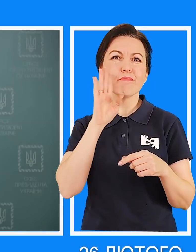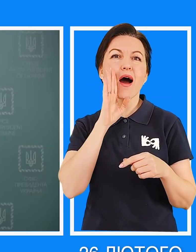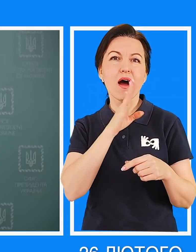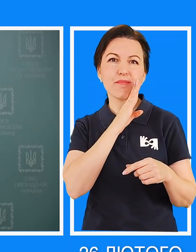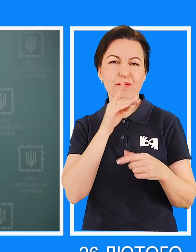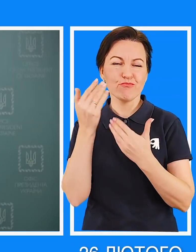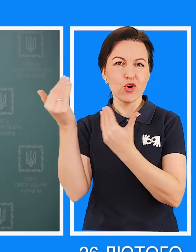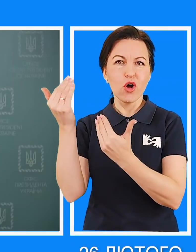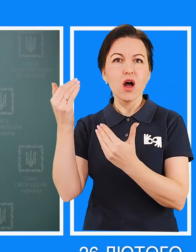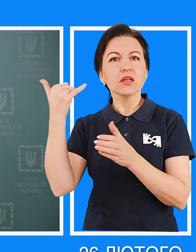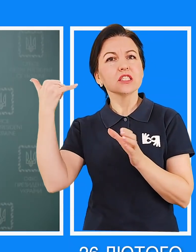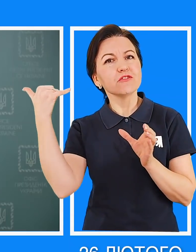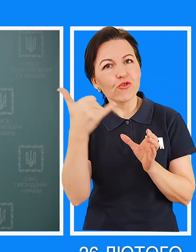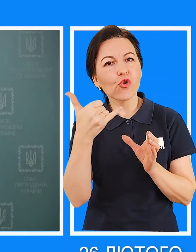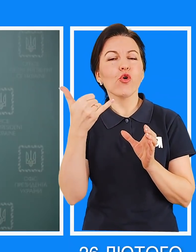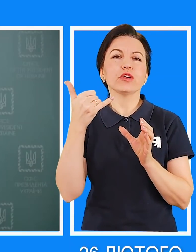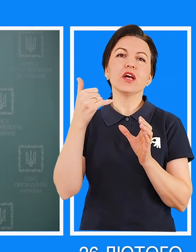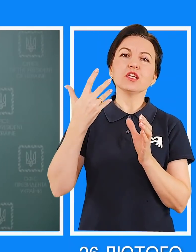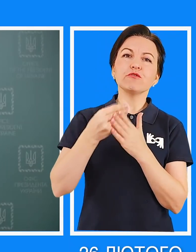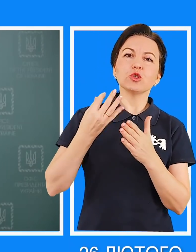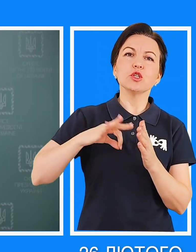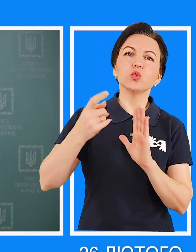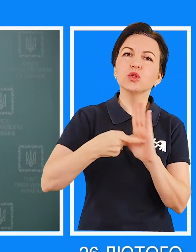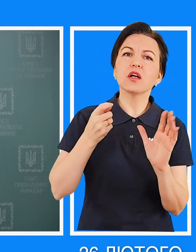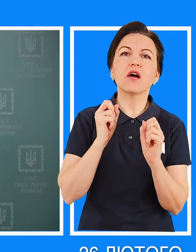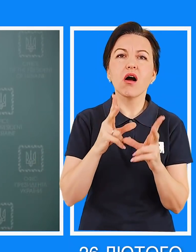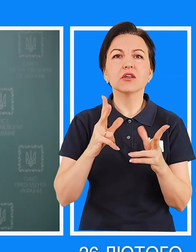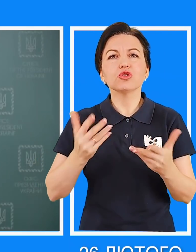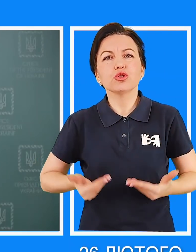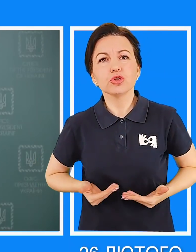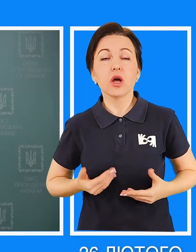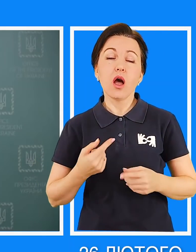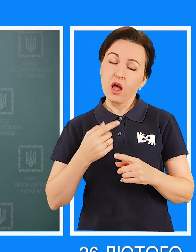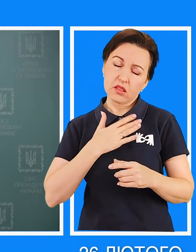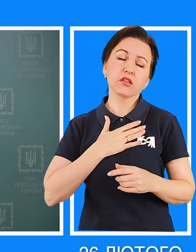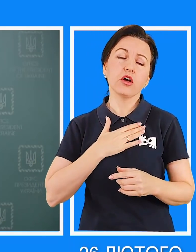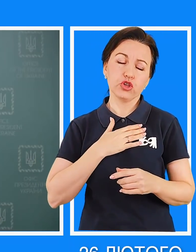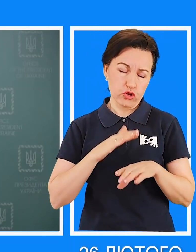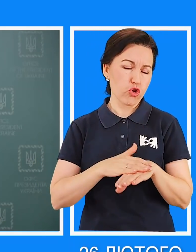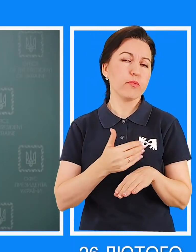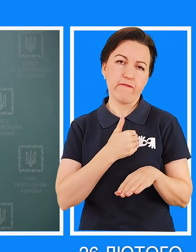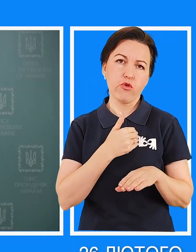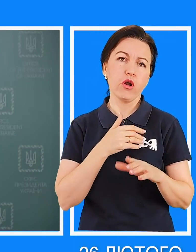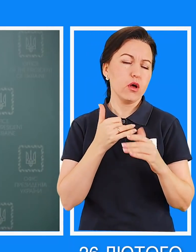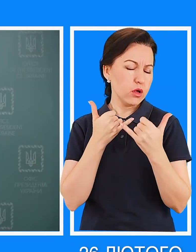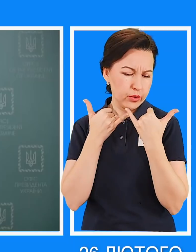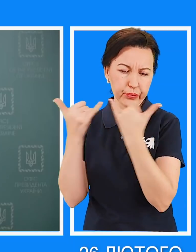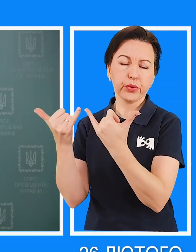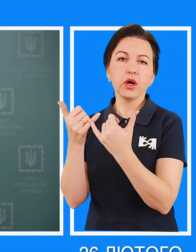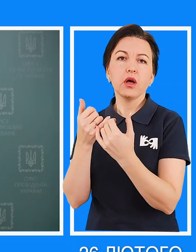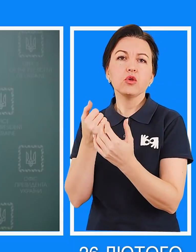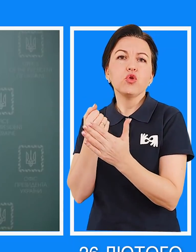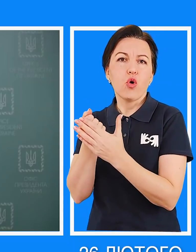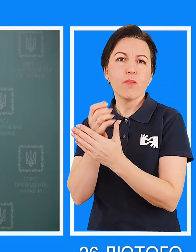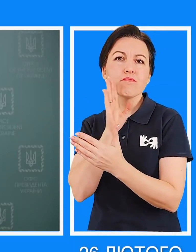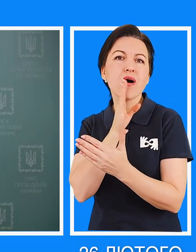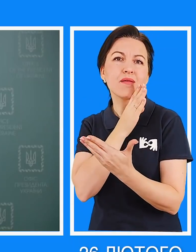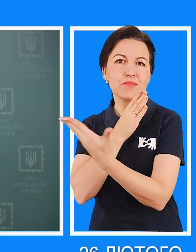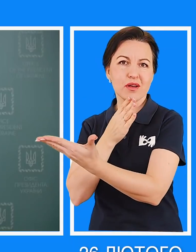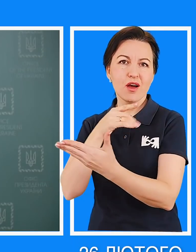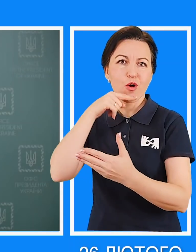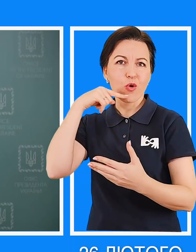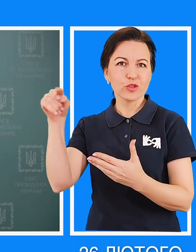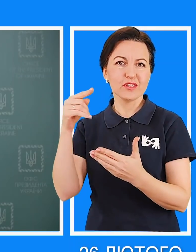можуть зателефонувати фахівцям нашим і дізнатися про долю своїх синів. Це наш жест доброї волі по відношенню до